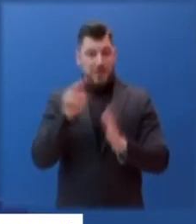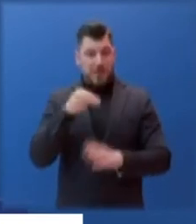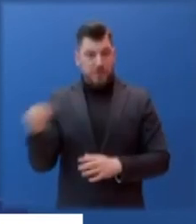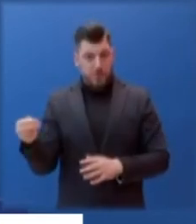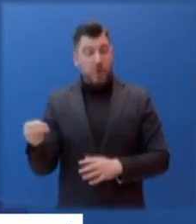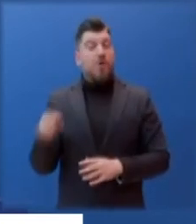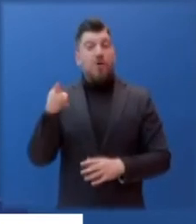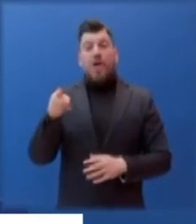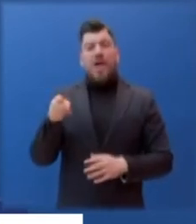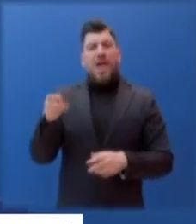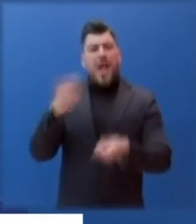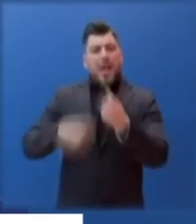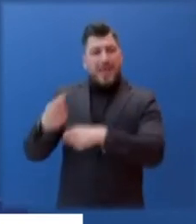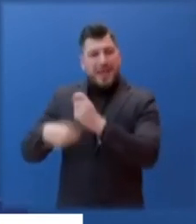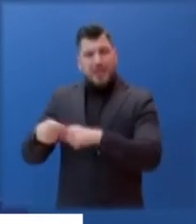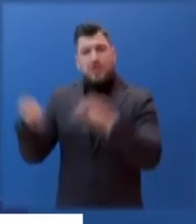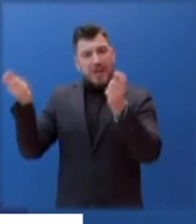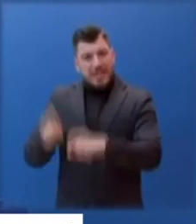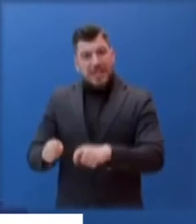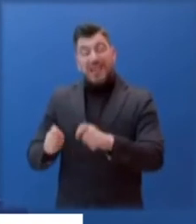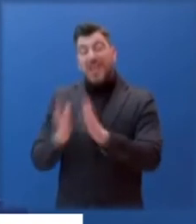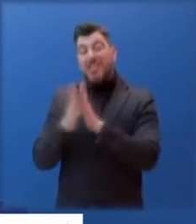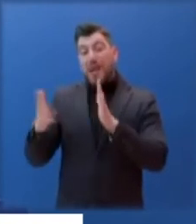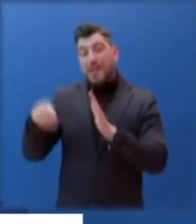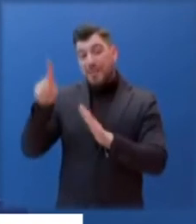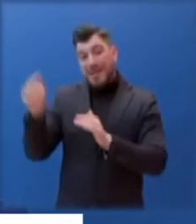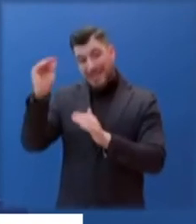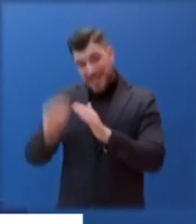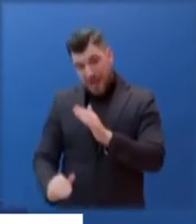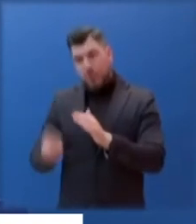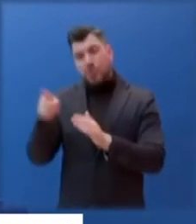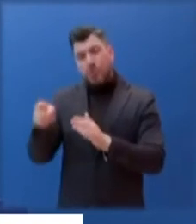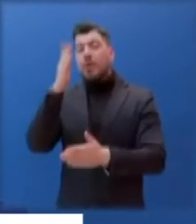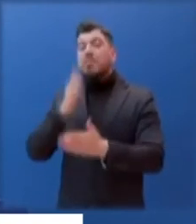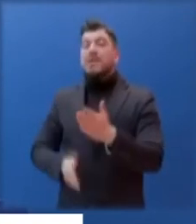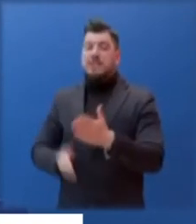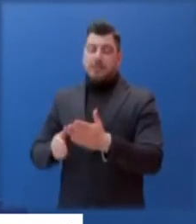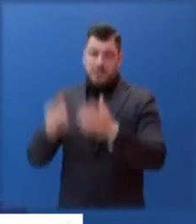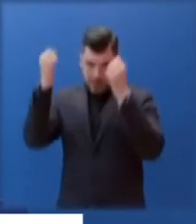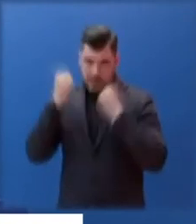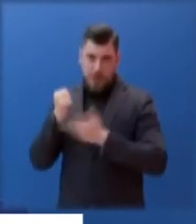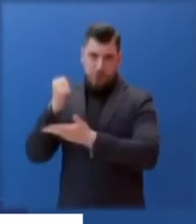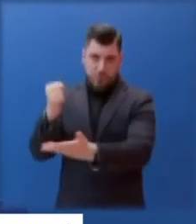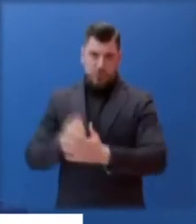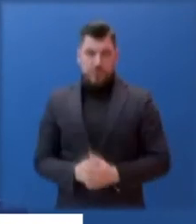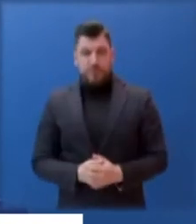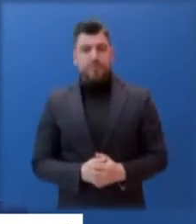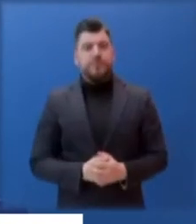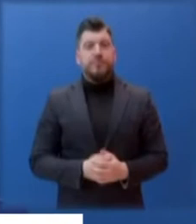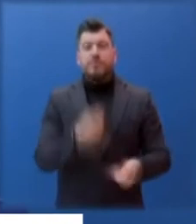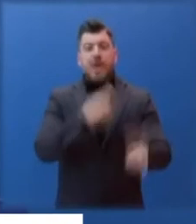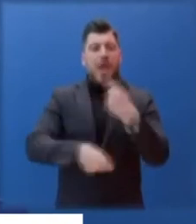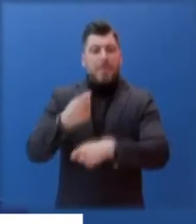15 ημέρες, η αποζημίωση θα αναλογεί στο μισό των ποσών αυτών. Οι ωφελούμενοι επιχειρήσεις και ελεύθεροι